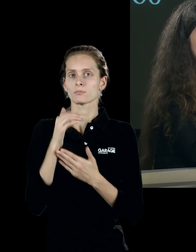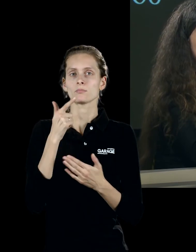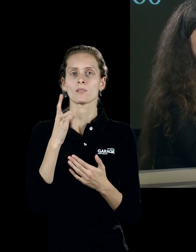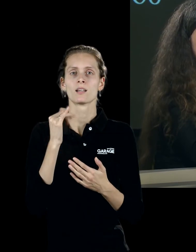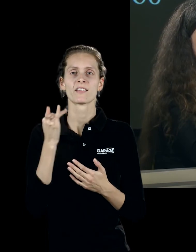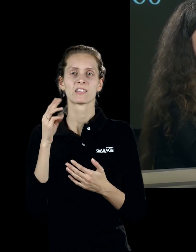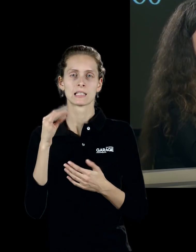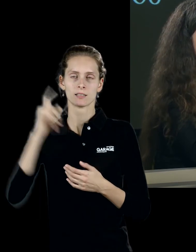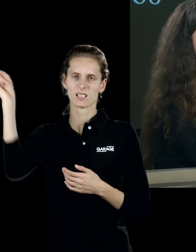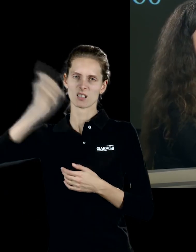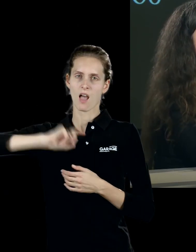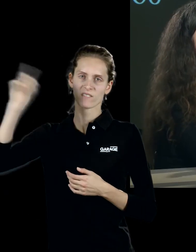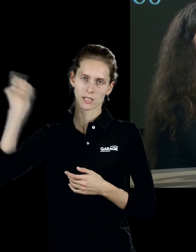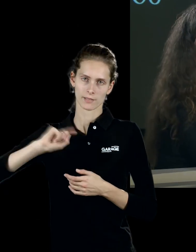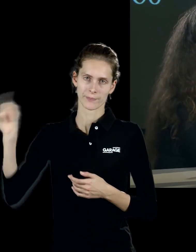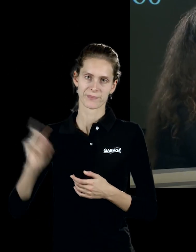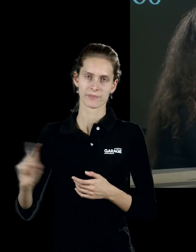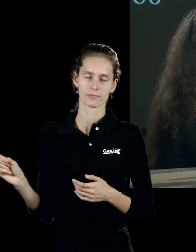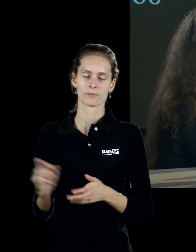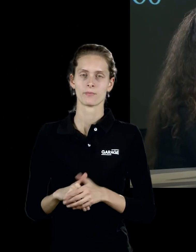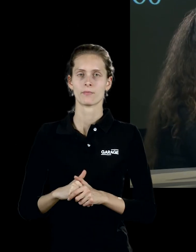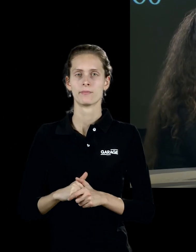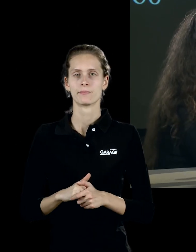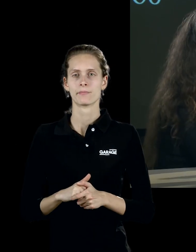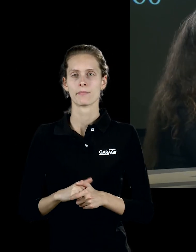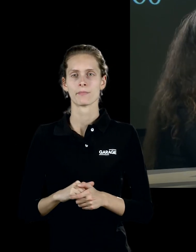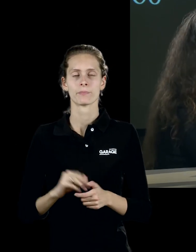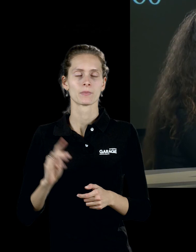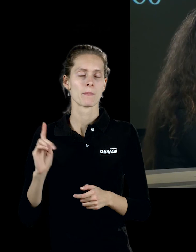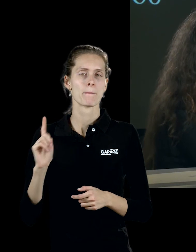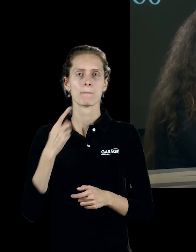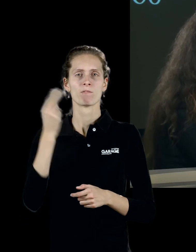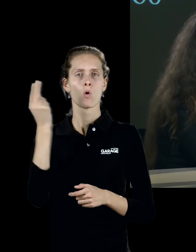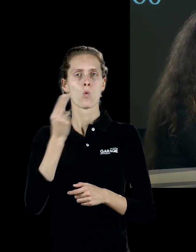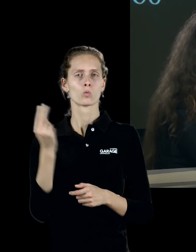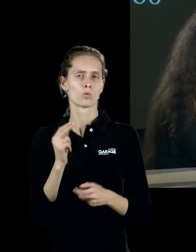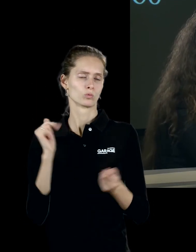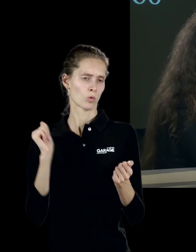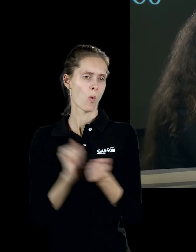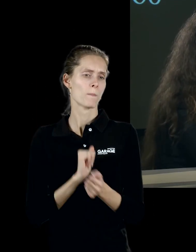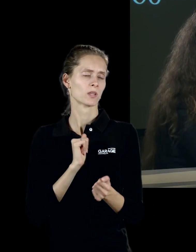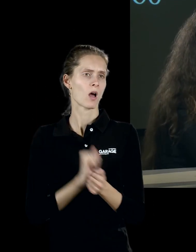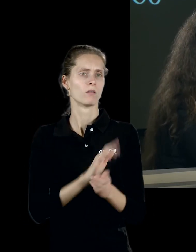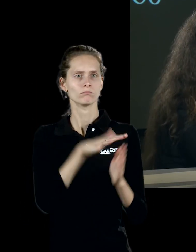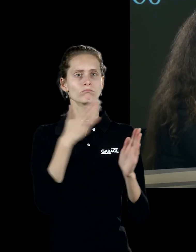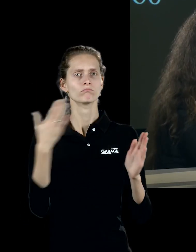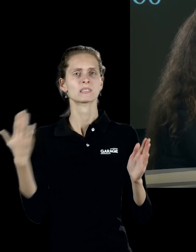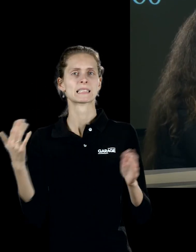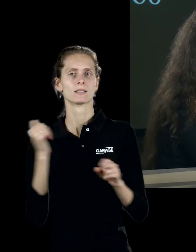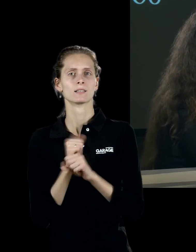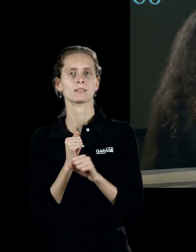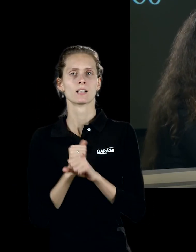городская культура граффити. Первый такой художественно документированный цикл граффити сделал